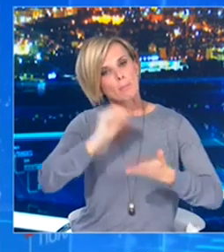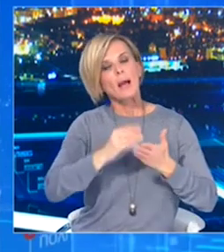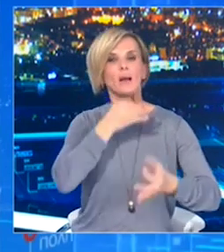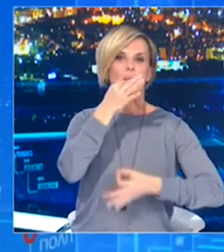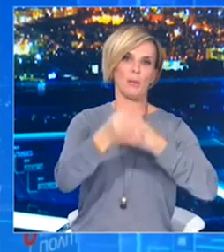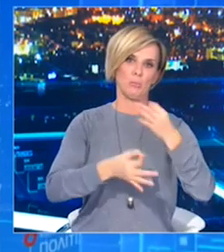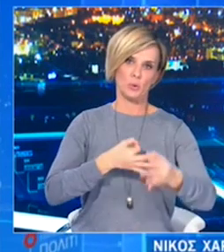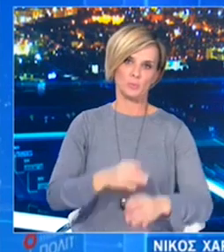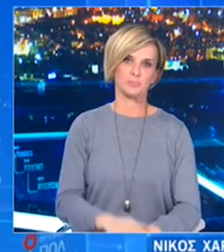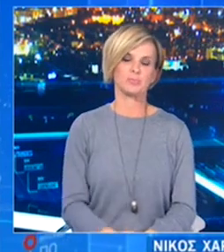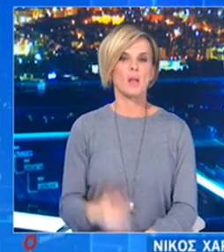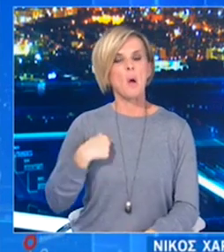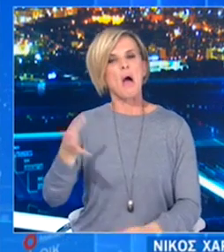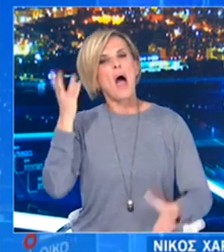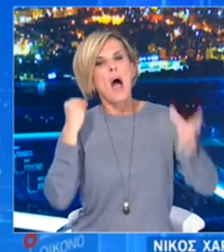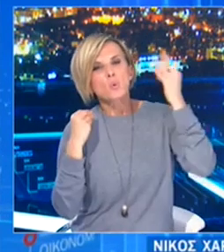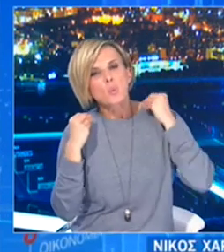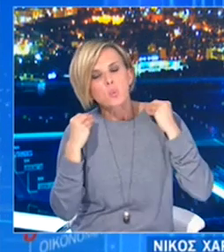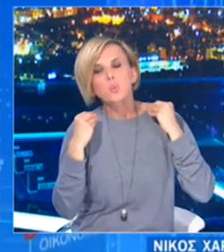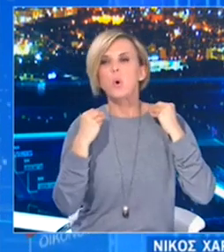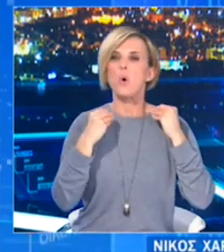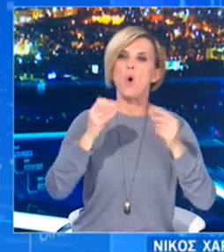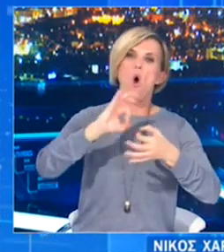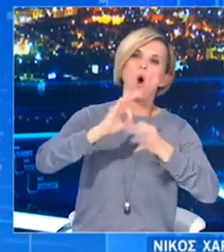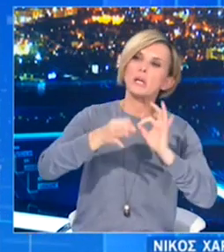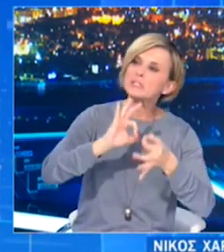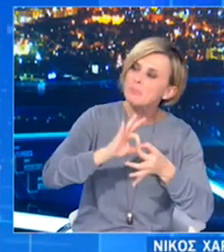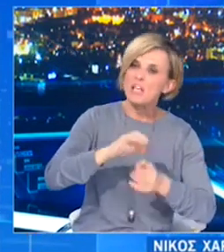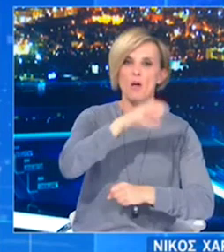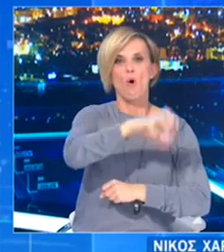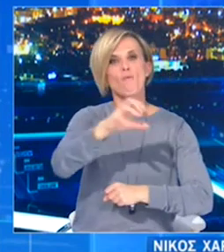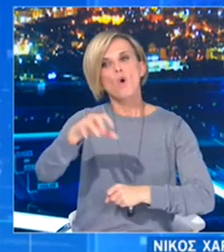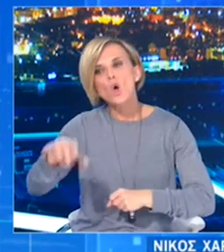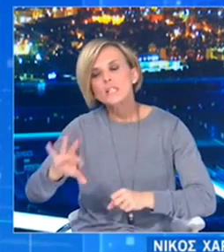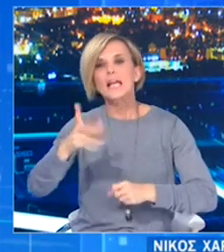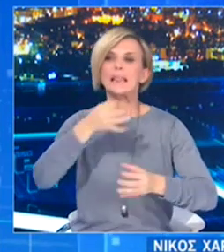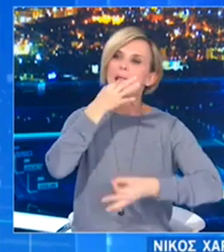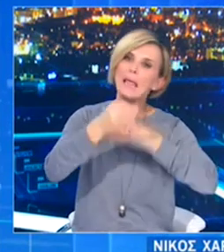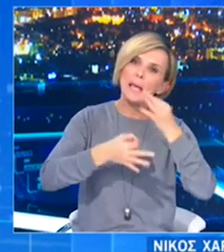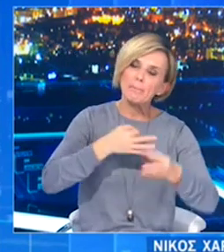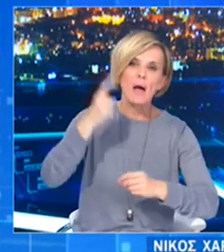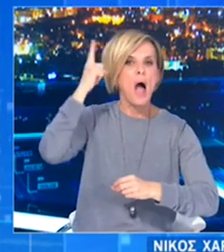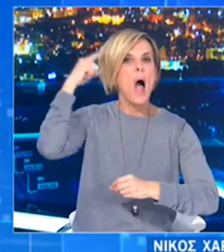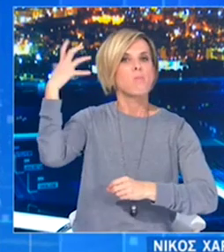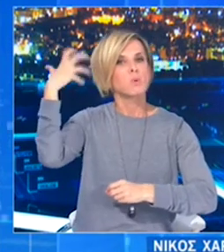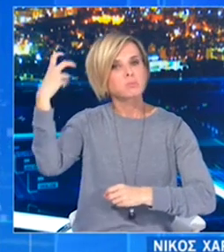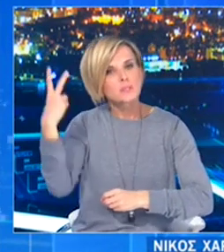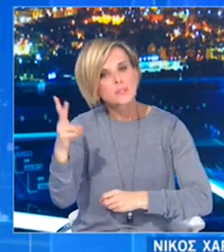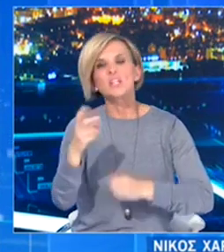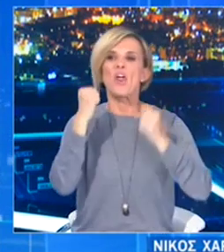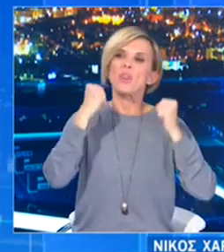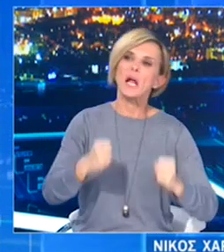πολλές διαφορετικές συγγύσεις, συστάσεις, οργανισμών, φορέων, απόψεις, θέσεις.